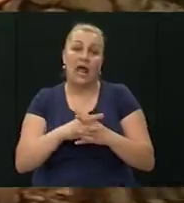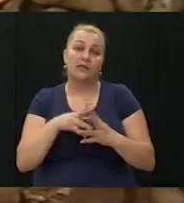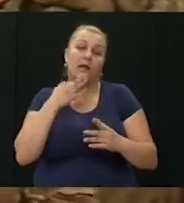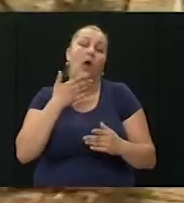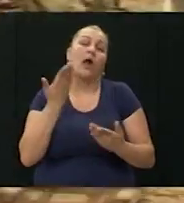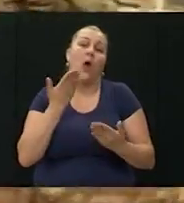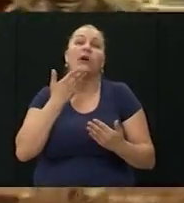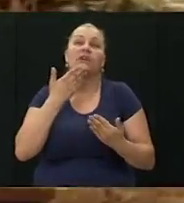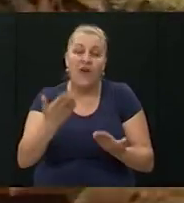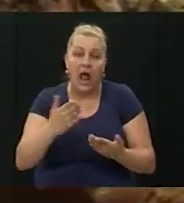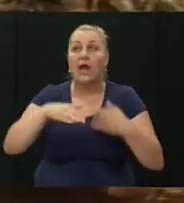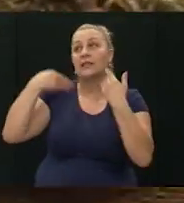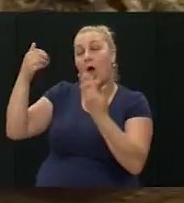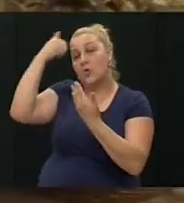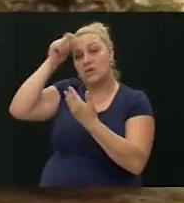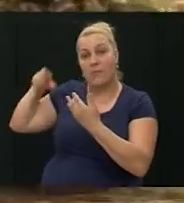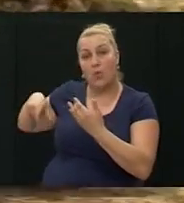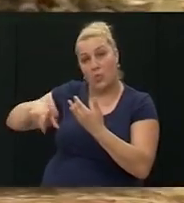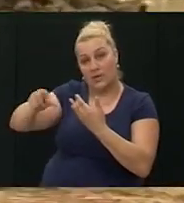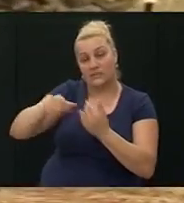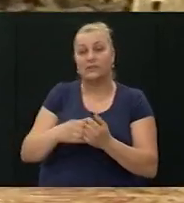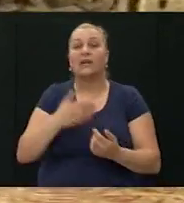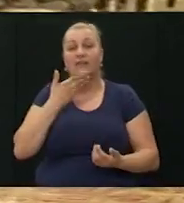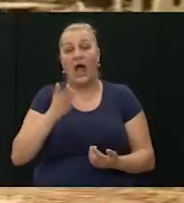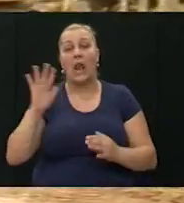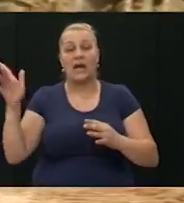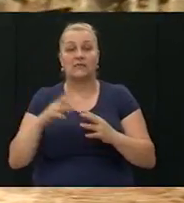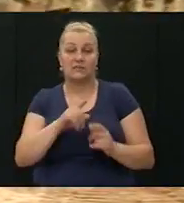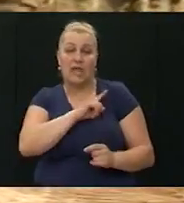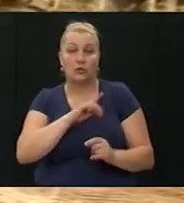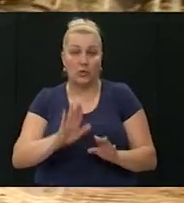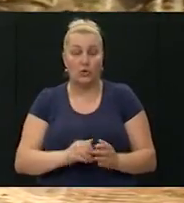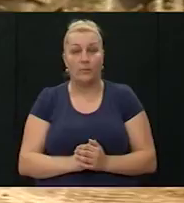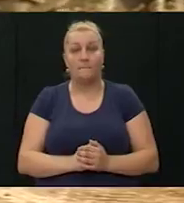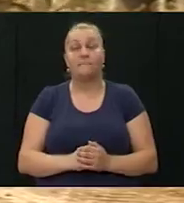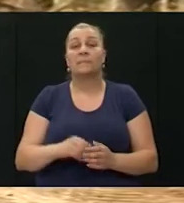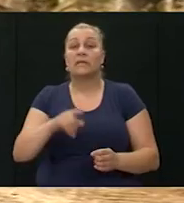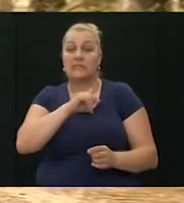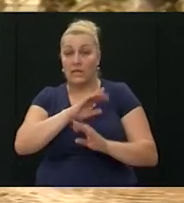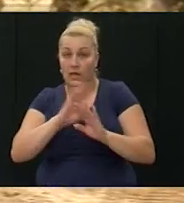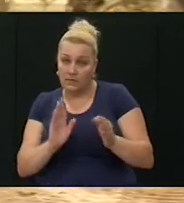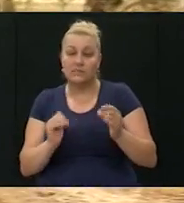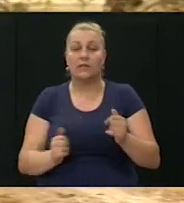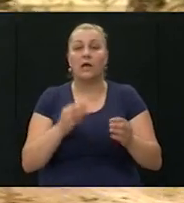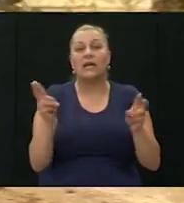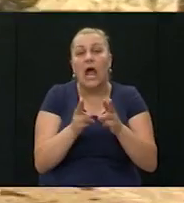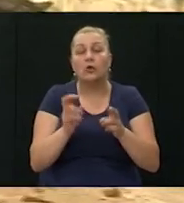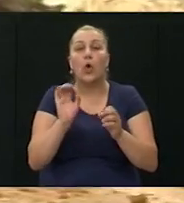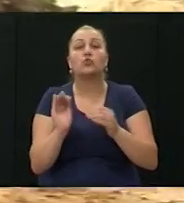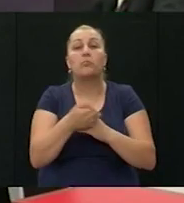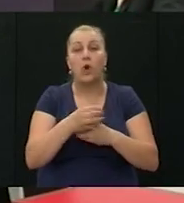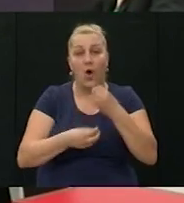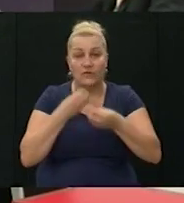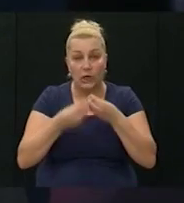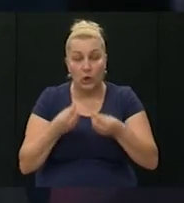četvrtoj brigadi davanjem ime na ulici zaista hvala im na tome da iza Zadar idemo na Dubrovnik samo kratko rečenicu dvije pa